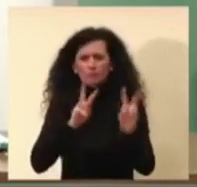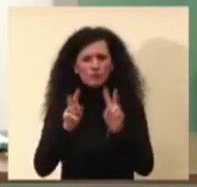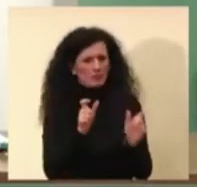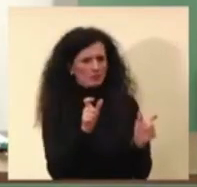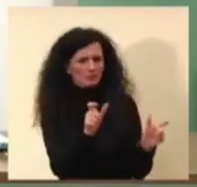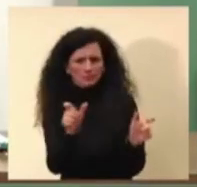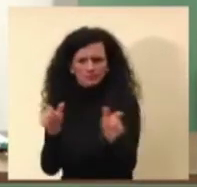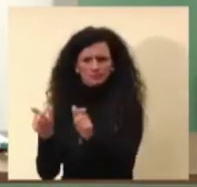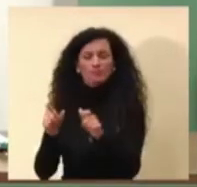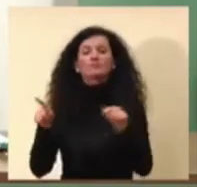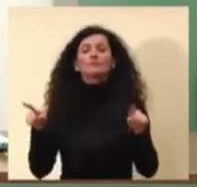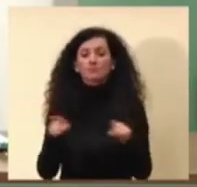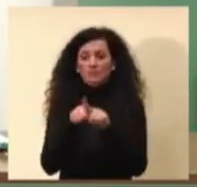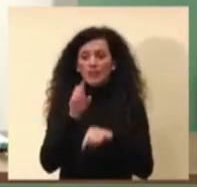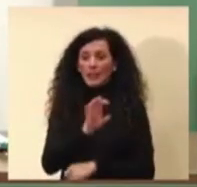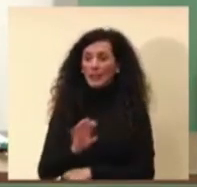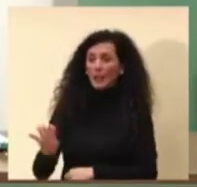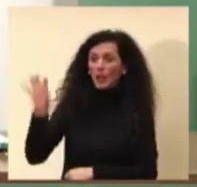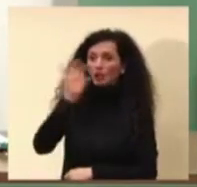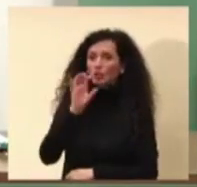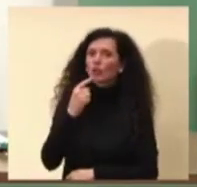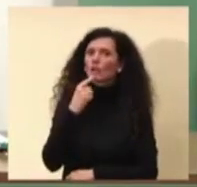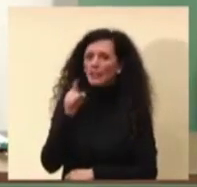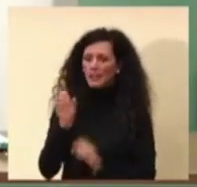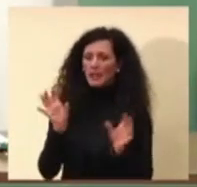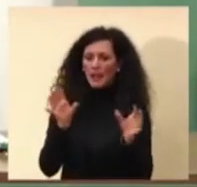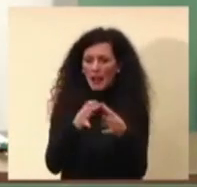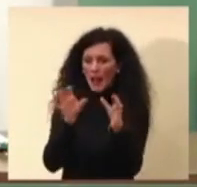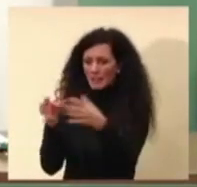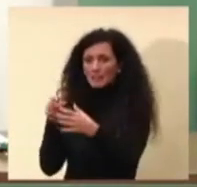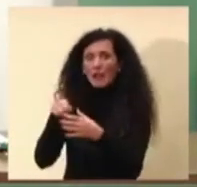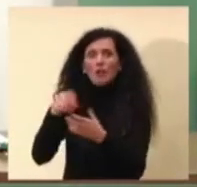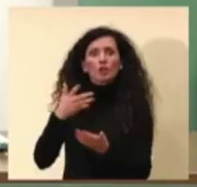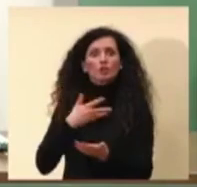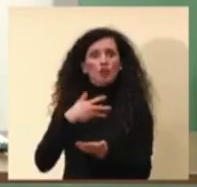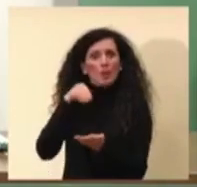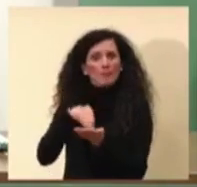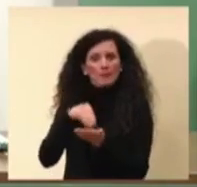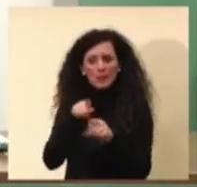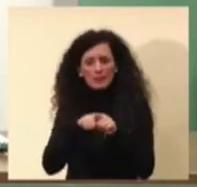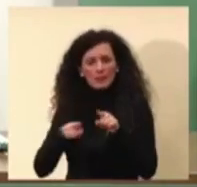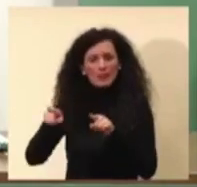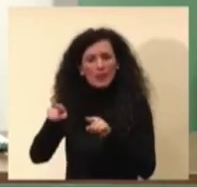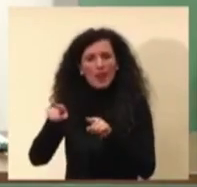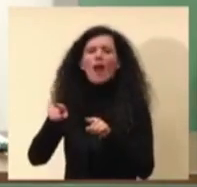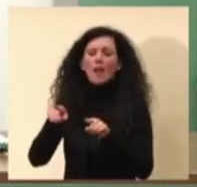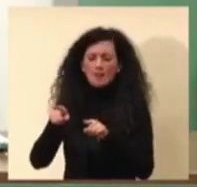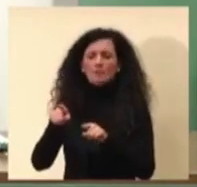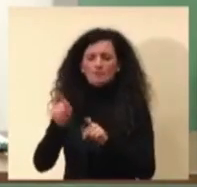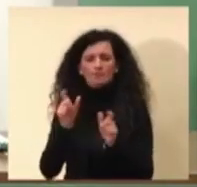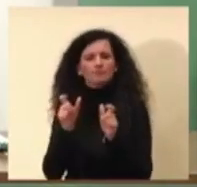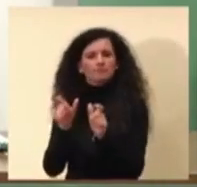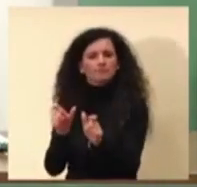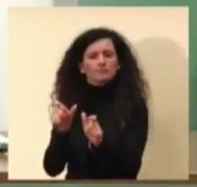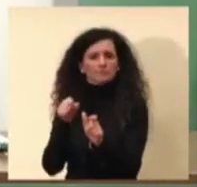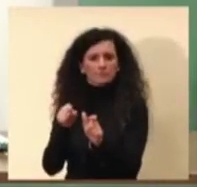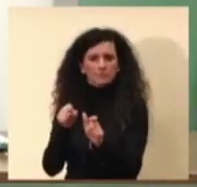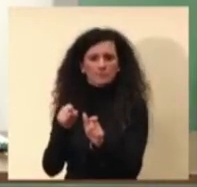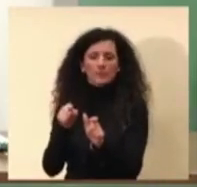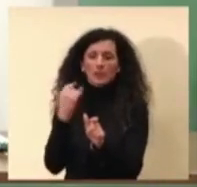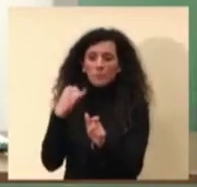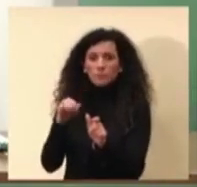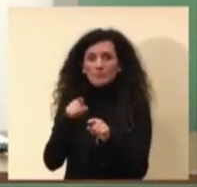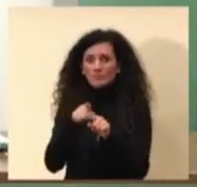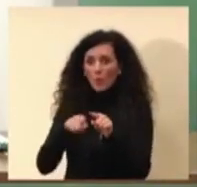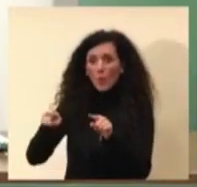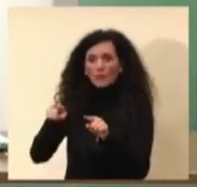sta avvenendo nelle regioni che hanno individuato questi cluster proprio per contenere soprattutto per questi ultimi tipi di variante